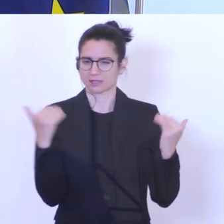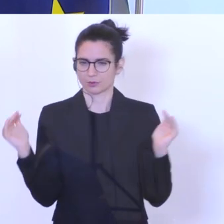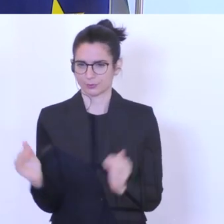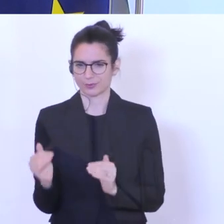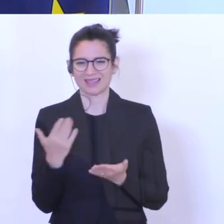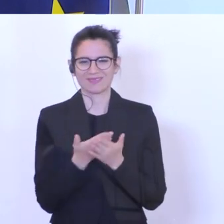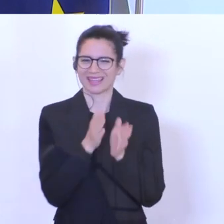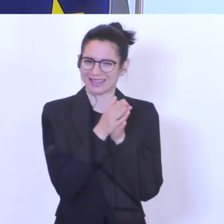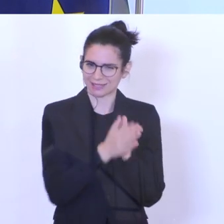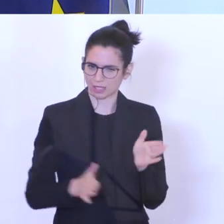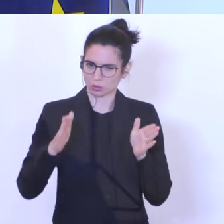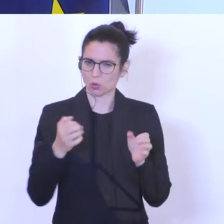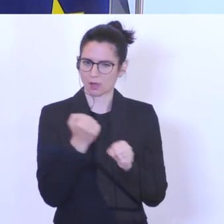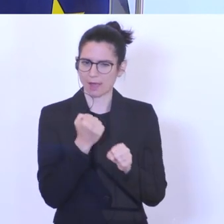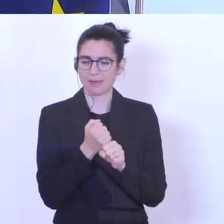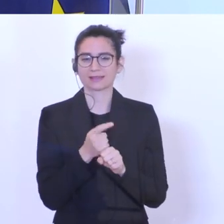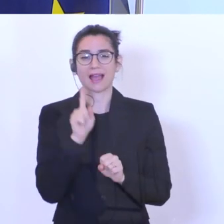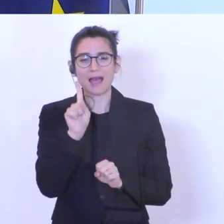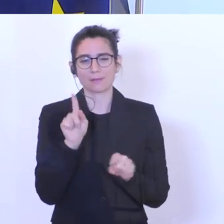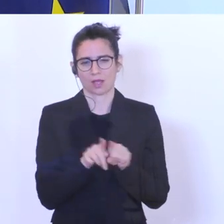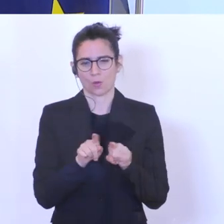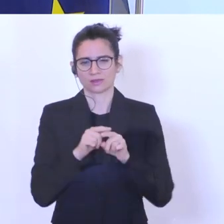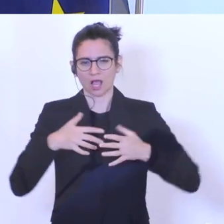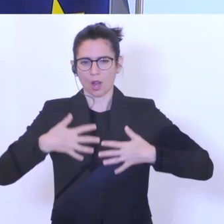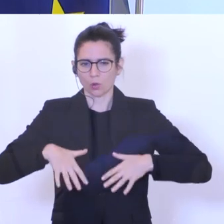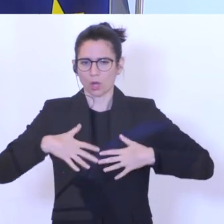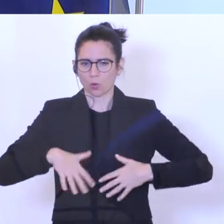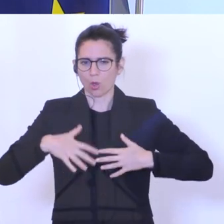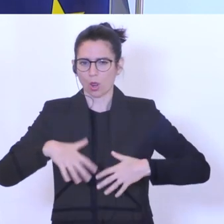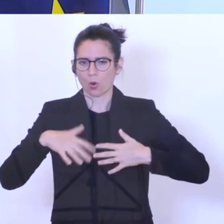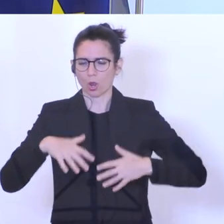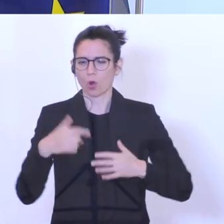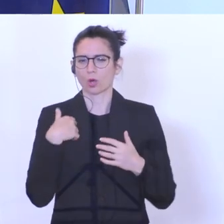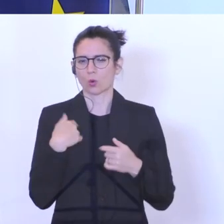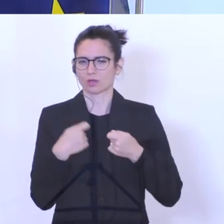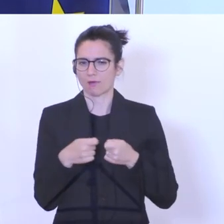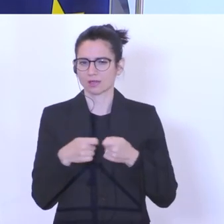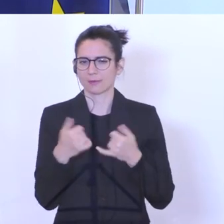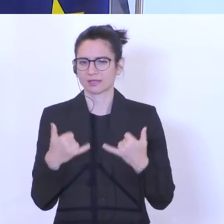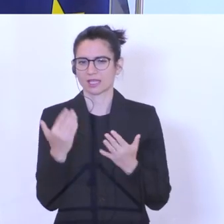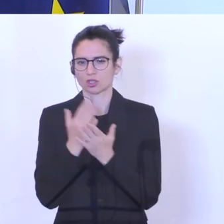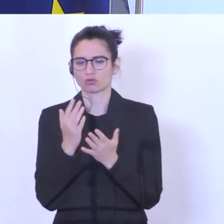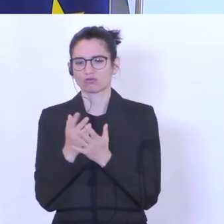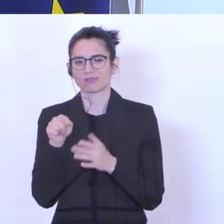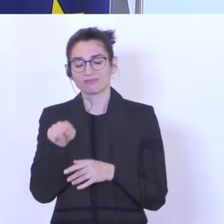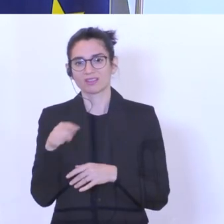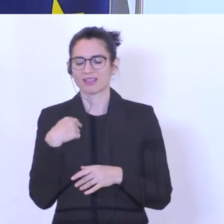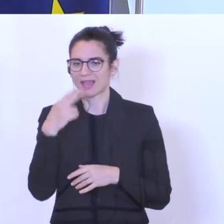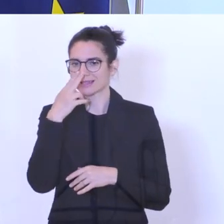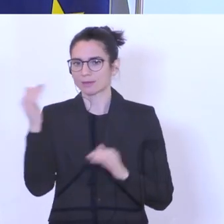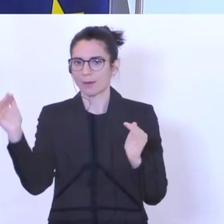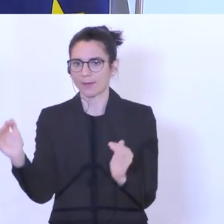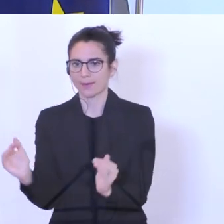saisonalen Effekten, sondern auch die Lockerungen machen sich schrittweise bemerkbar. Wir hoffen, dass die Kurve weiterhin